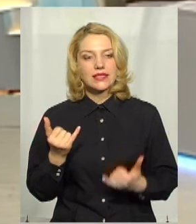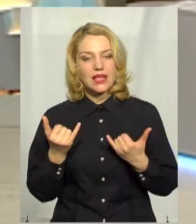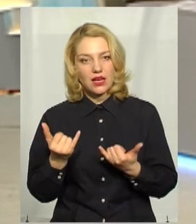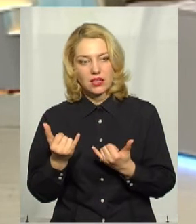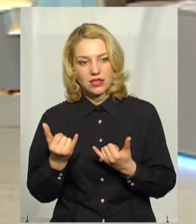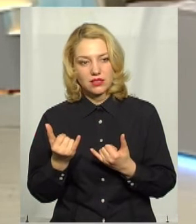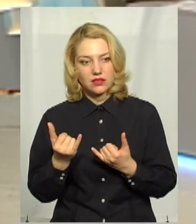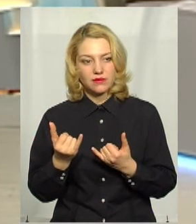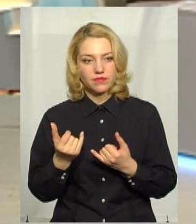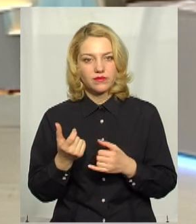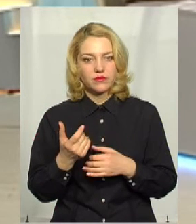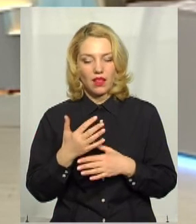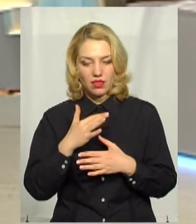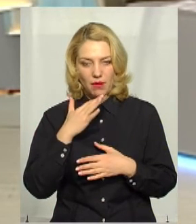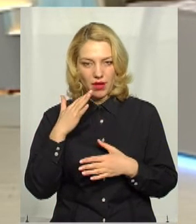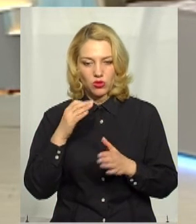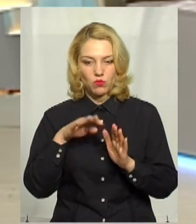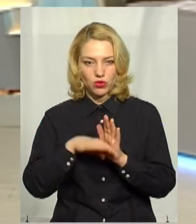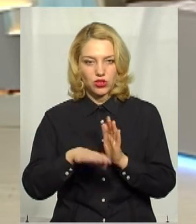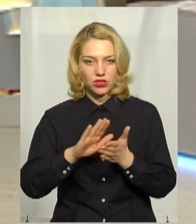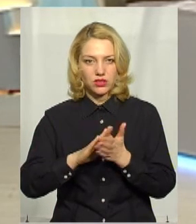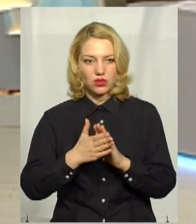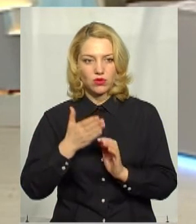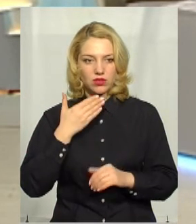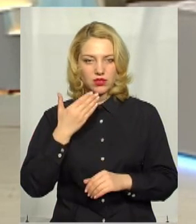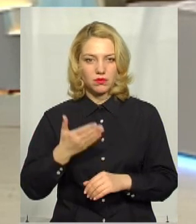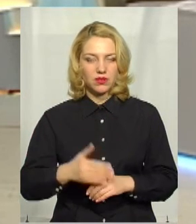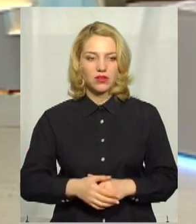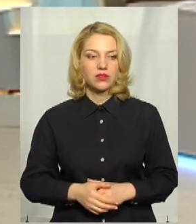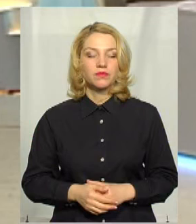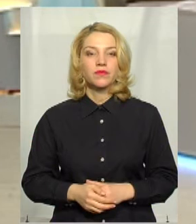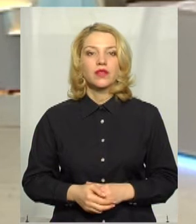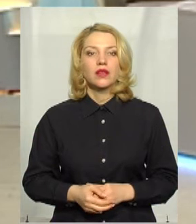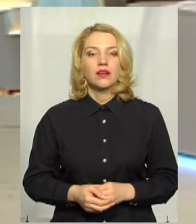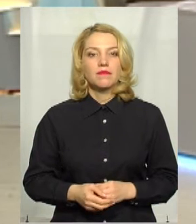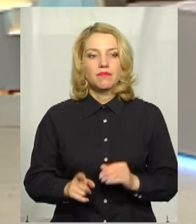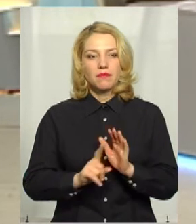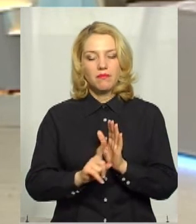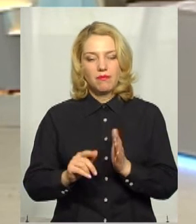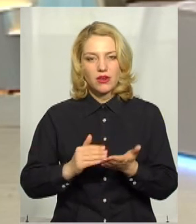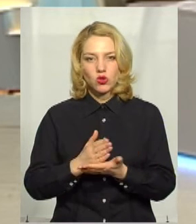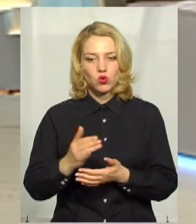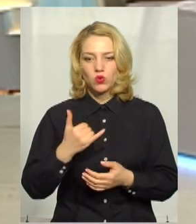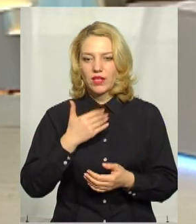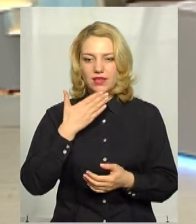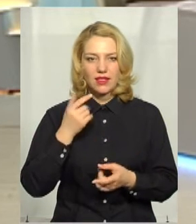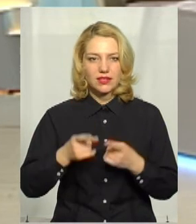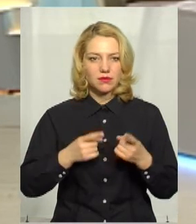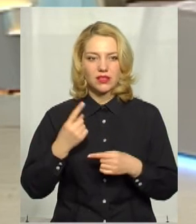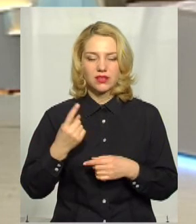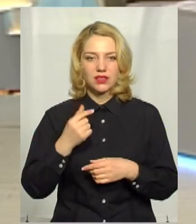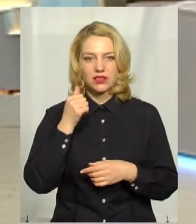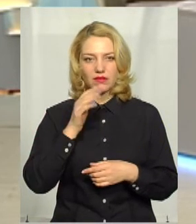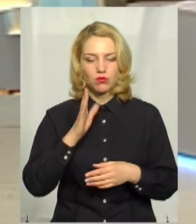Зараз набагато погіршилася ситуація. Чи вона… Ну, маршрути в нас наразі не змінені. Єдине,